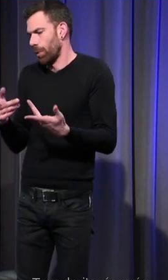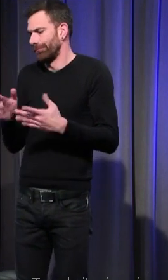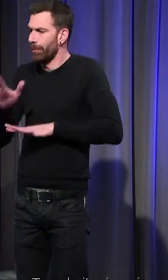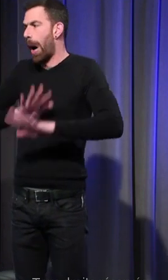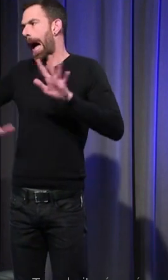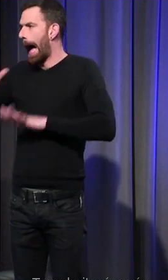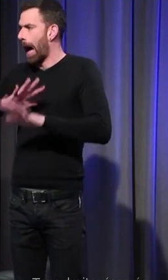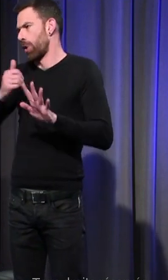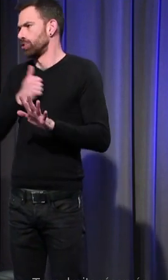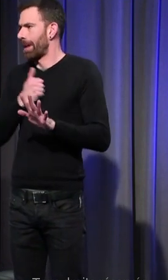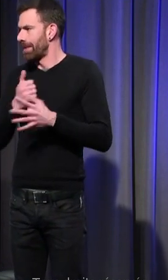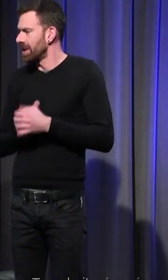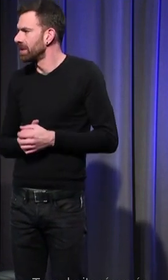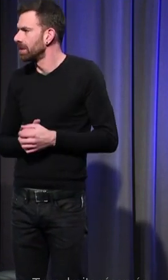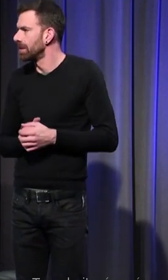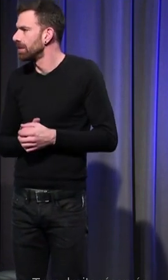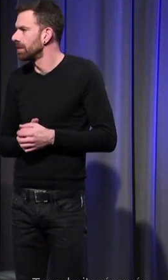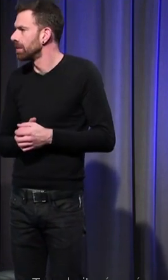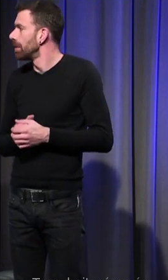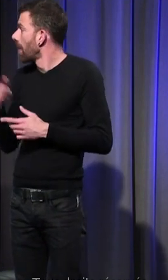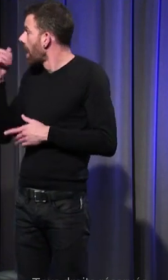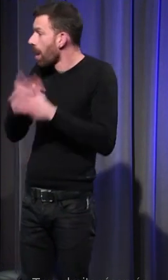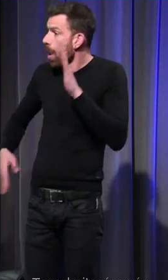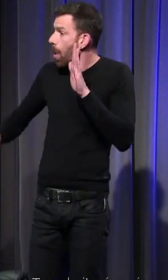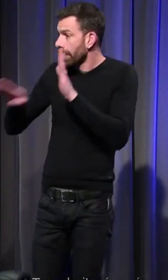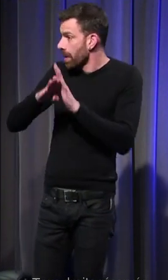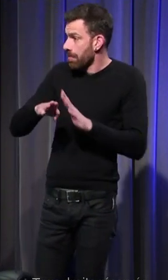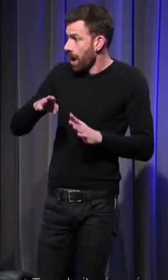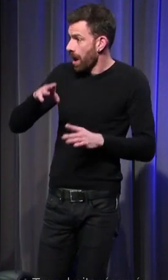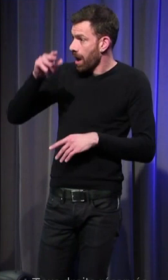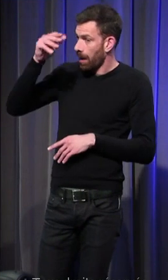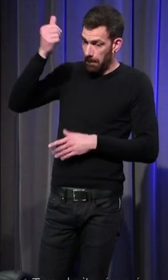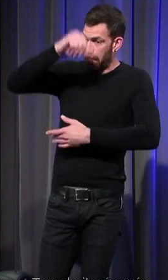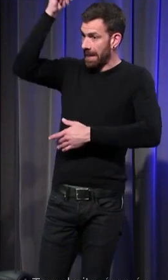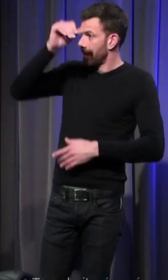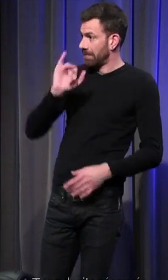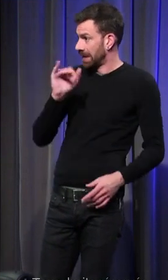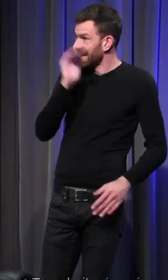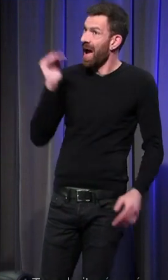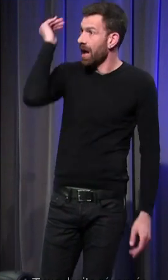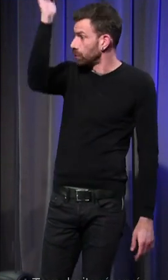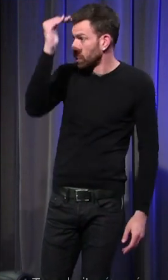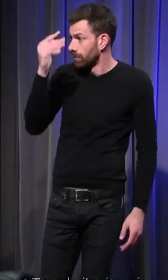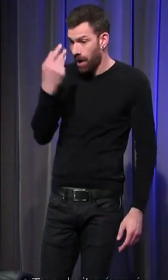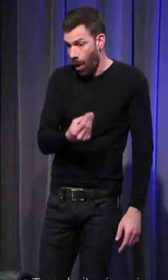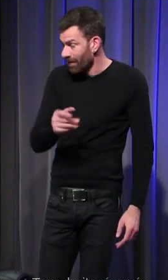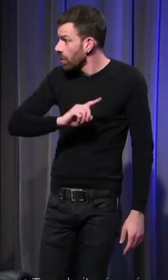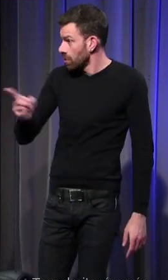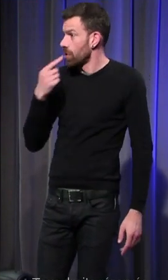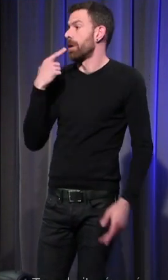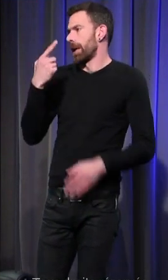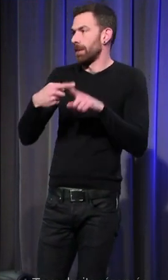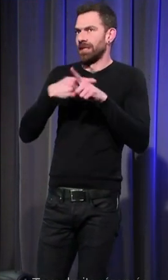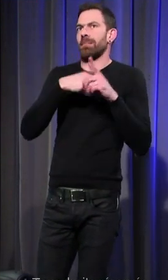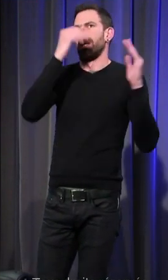à l'origine les baptêmes sont les baptêmes d'adultes c'est même plutôt c'est étonnant qu'on descende parce qu